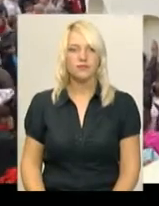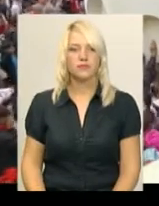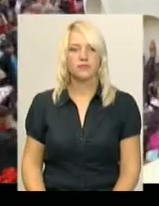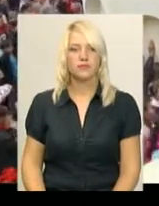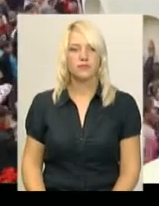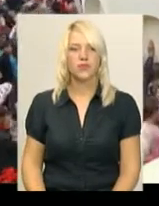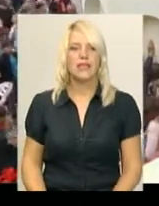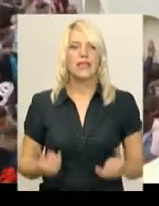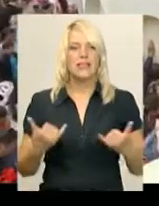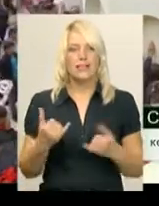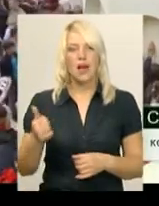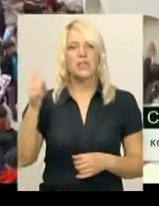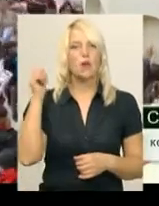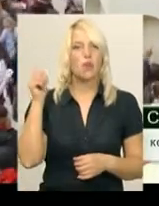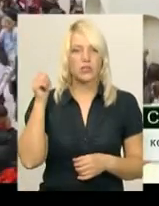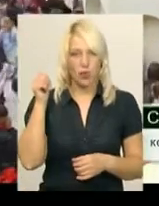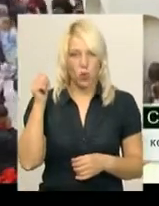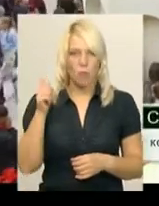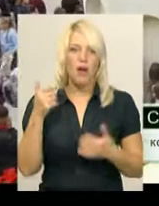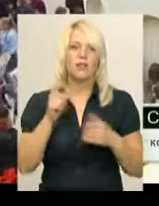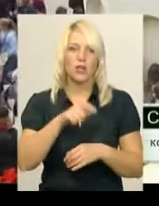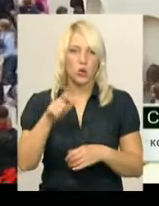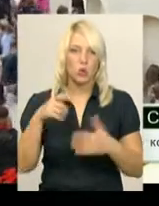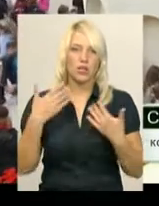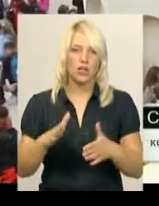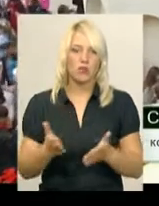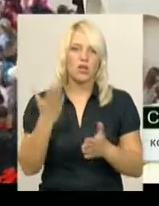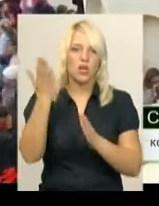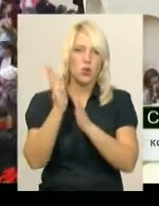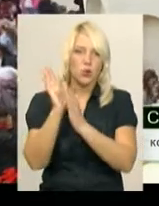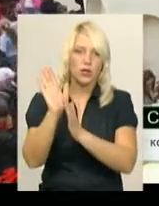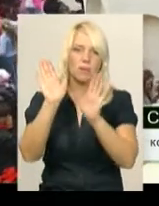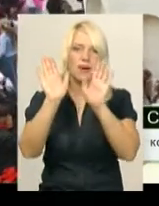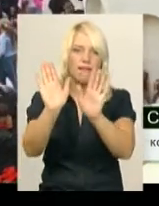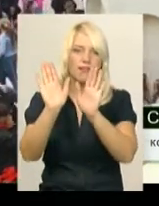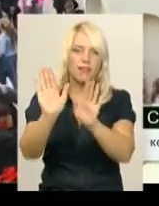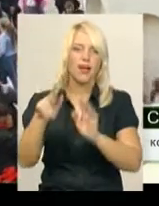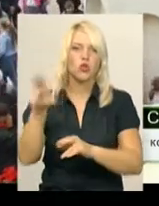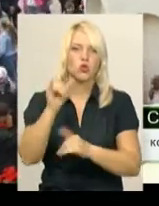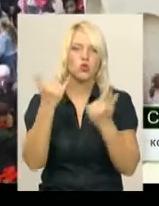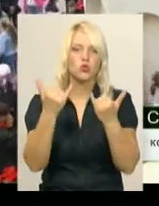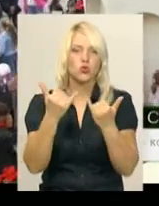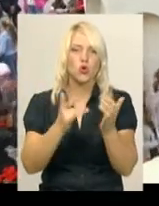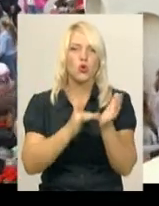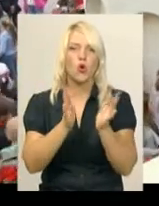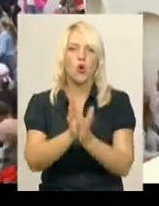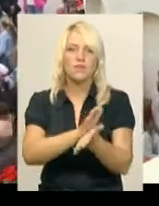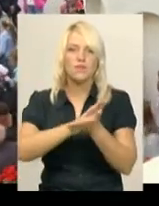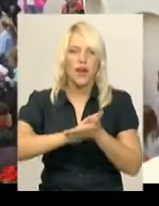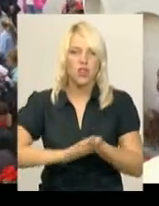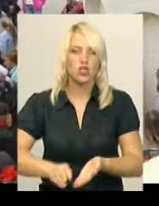Зараз позаду мене люди уже прикладають свої долоні, свої душі до щойно освяченого гробу Господнього.